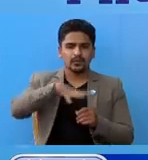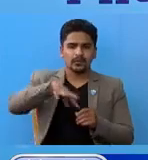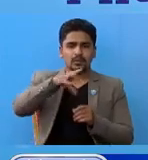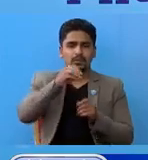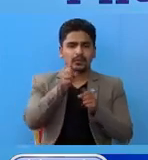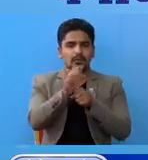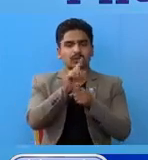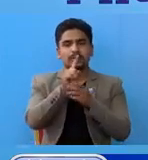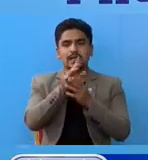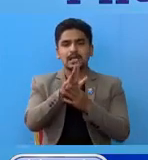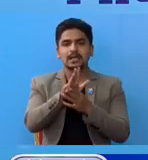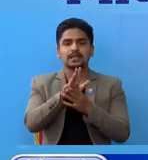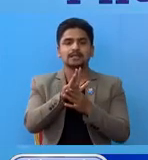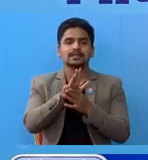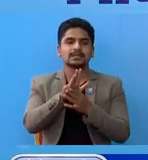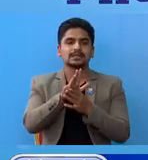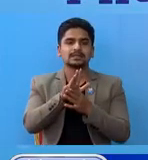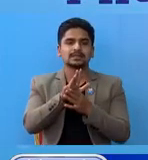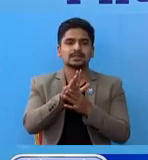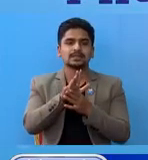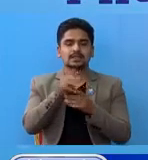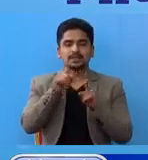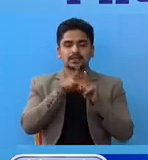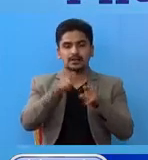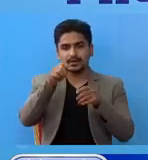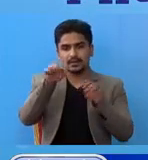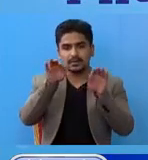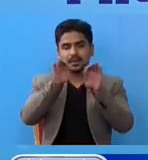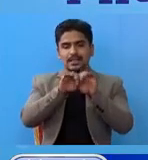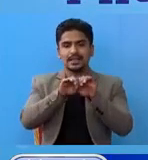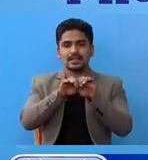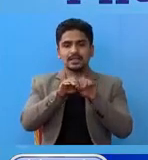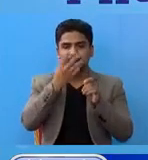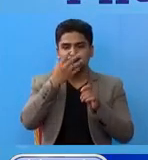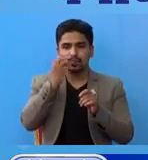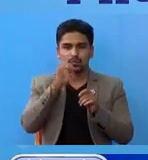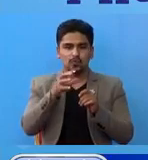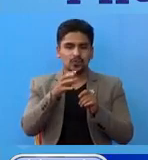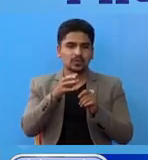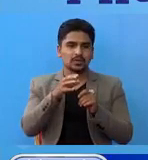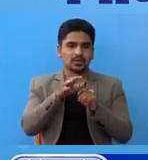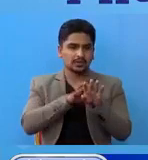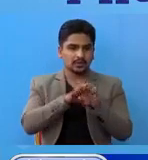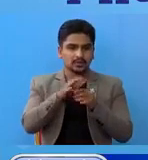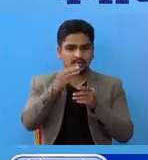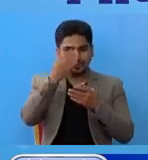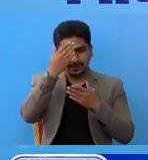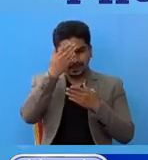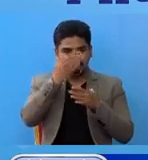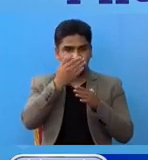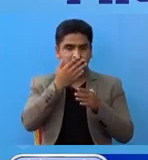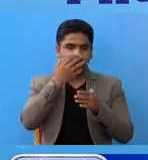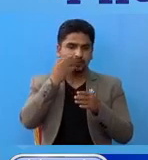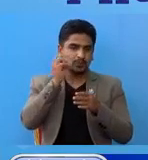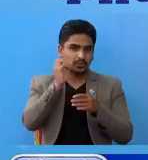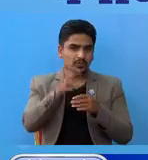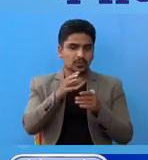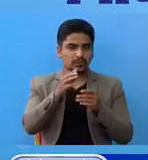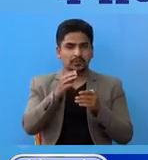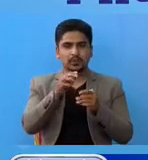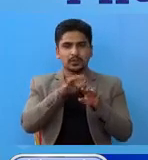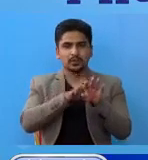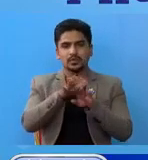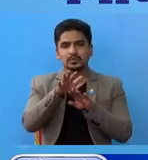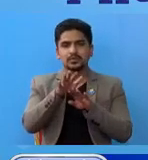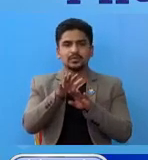COVID-19 संग सम्मंदित फोहर मैला, संक्रमित फोहर मैला